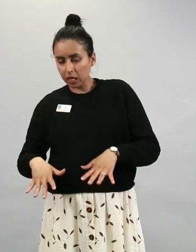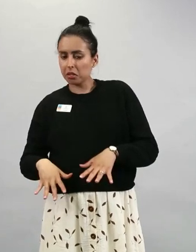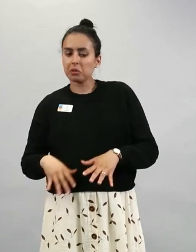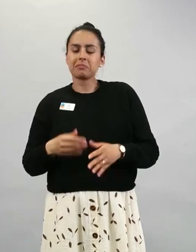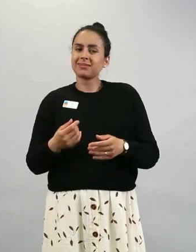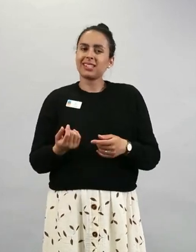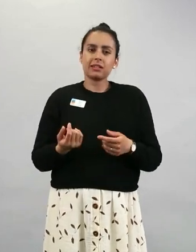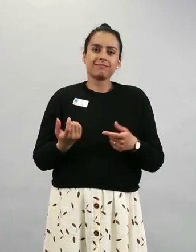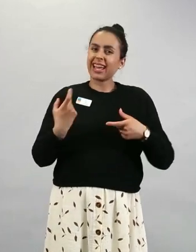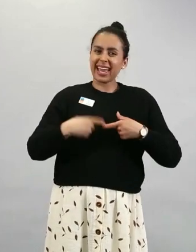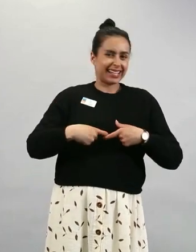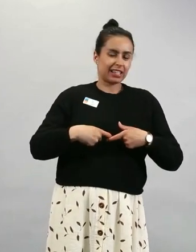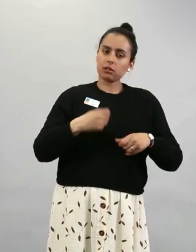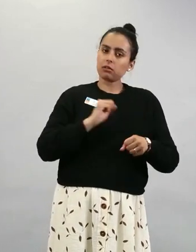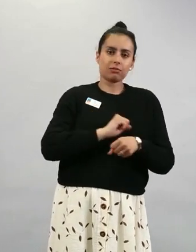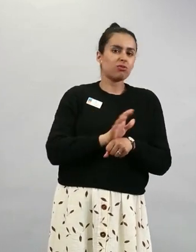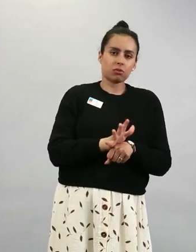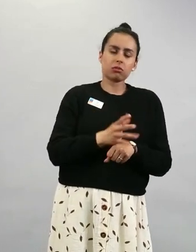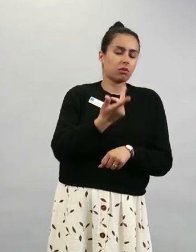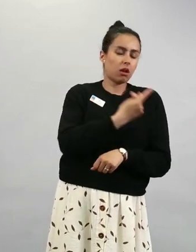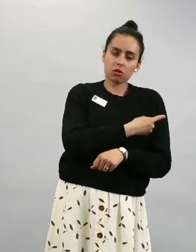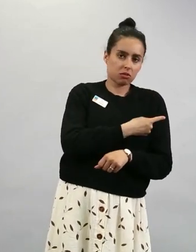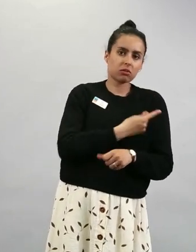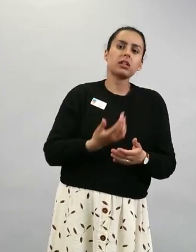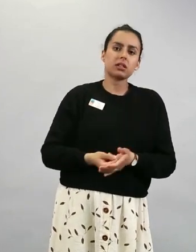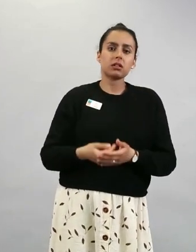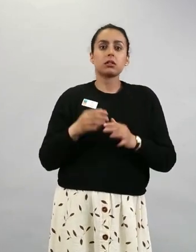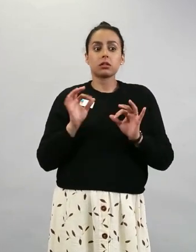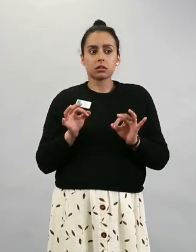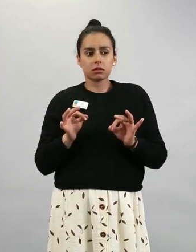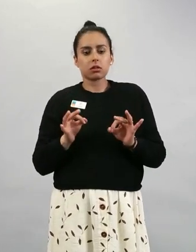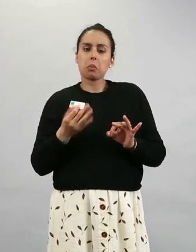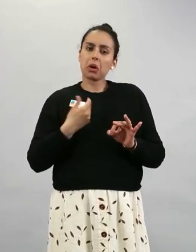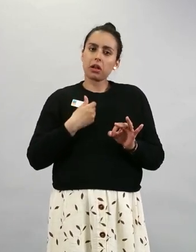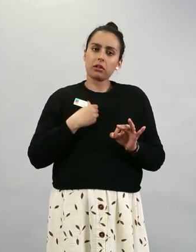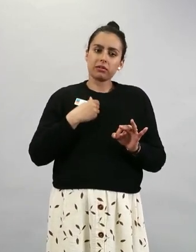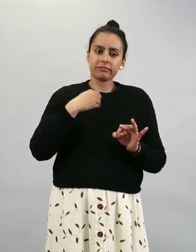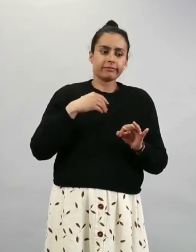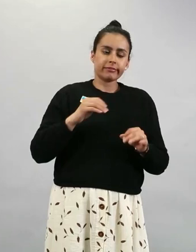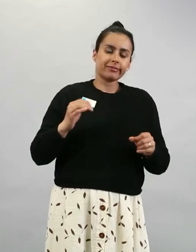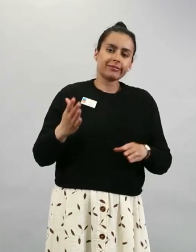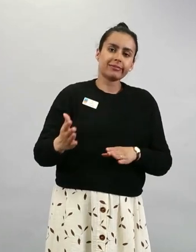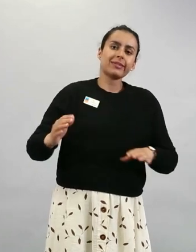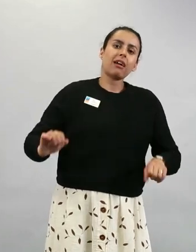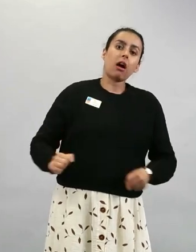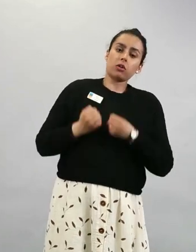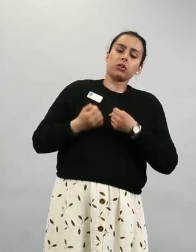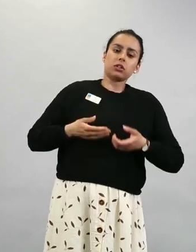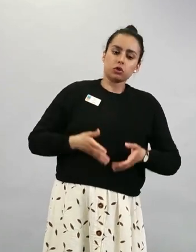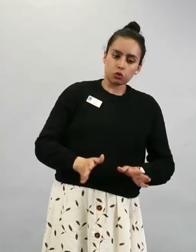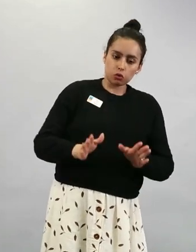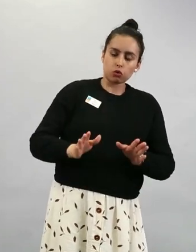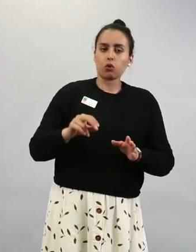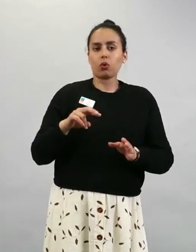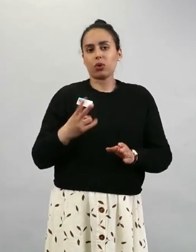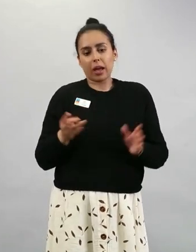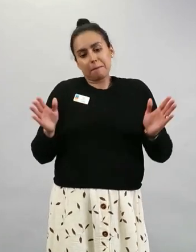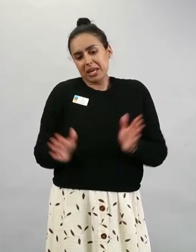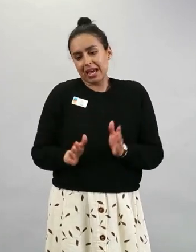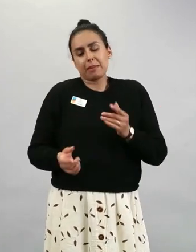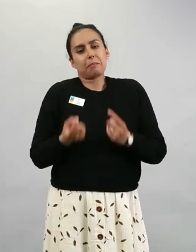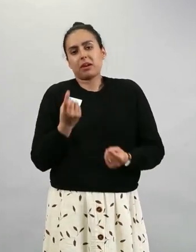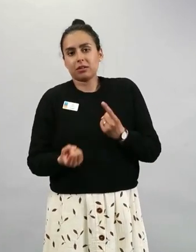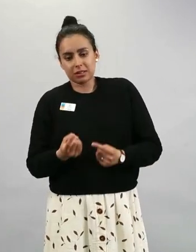kuinka paljon elävänä ja terveänä syntyy ja kuinka paljon ennenaikaisia synnytyksiä tai pienipainoisia, ne ovat ihan